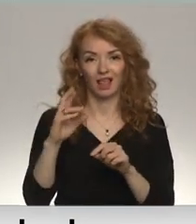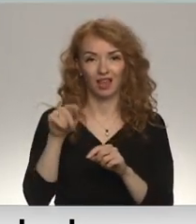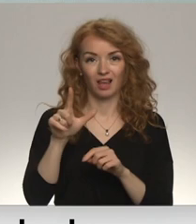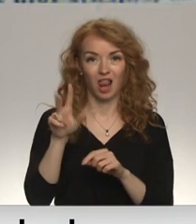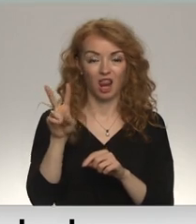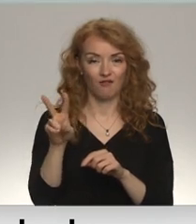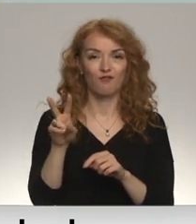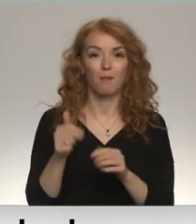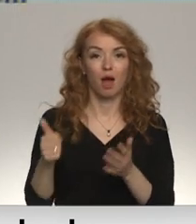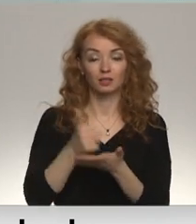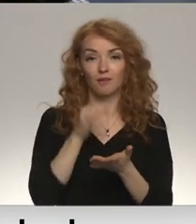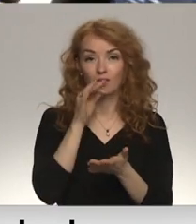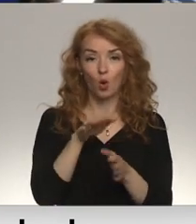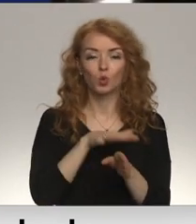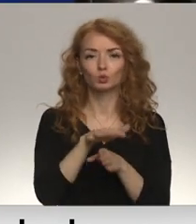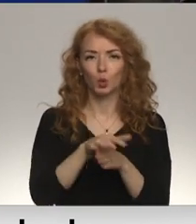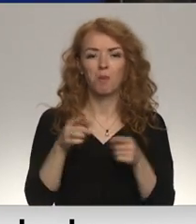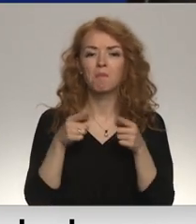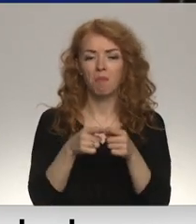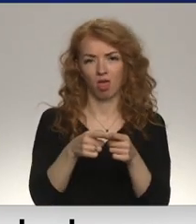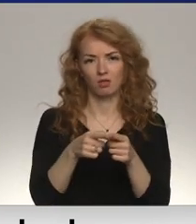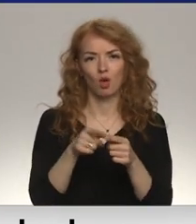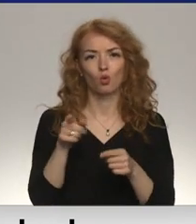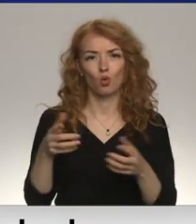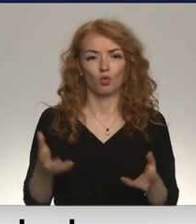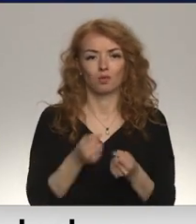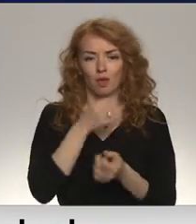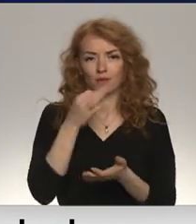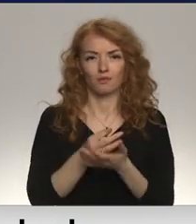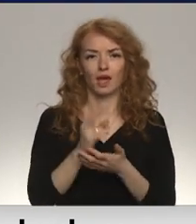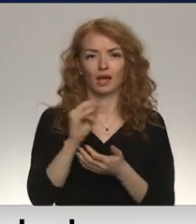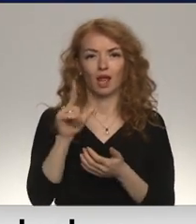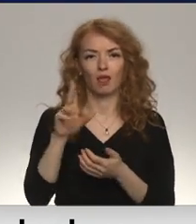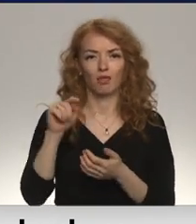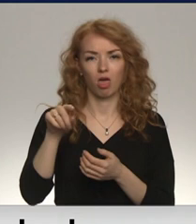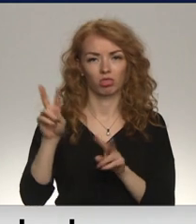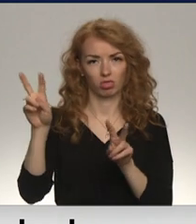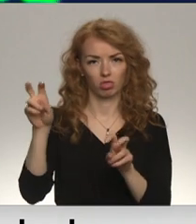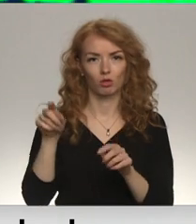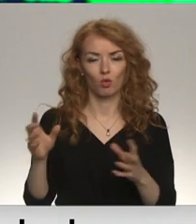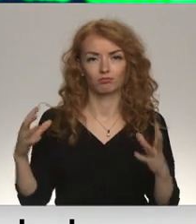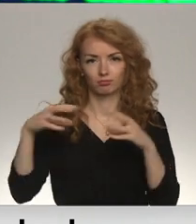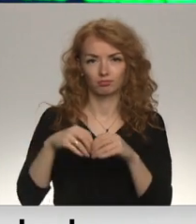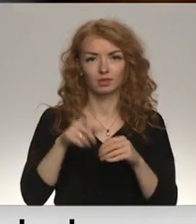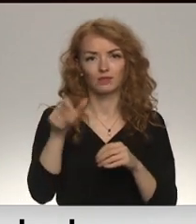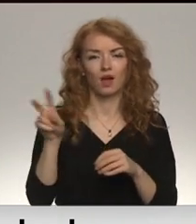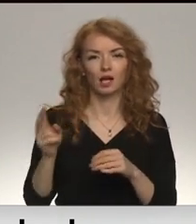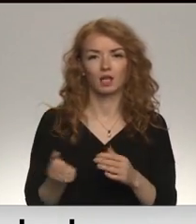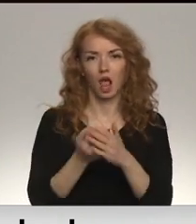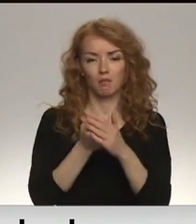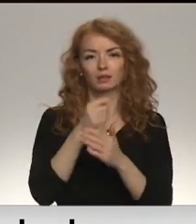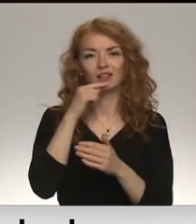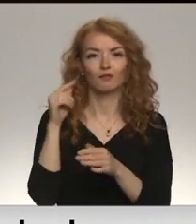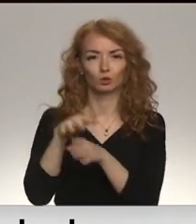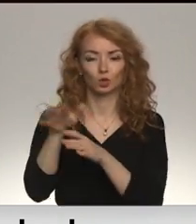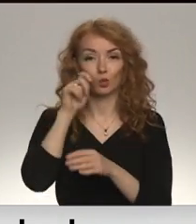stāsta uzbrukumi bija mērķēti par tiem atbildību uzņēmusies grupa Kilnet, to apvieno biedri, kas atbalsta Krievijas sāktu kāru